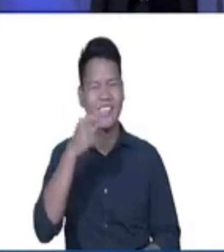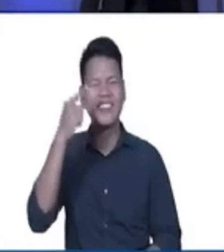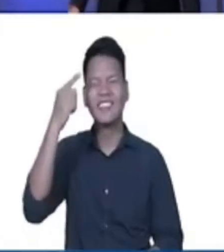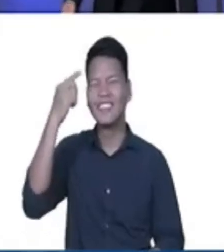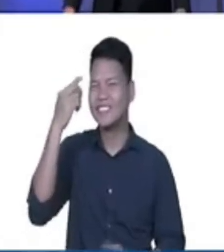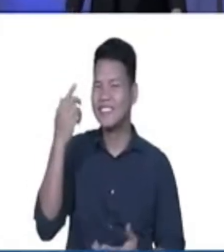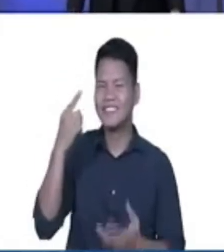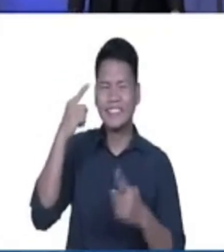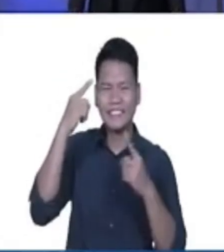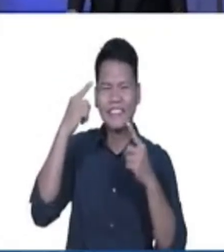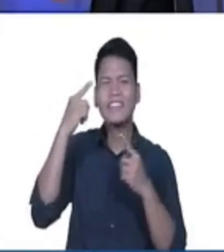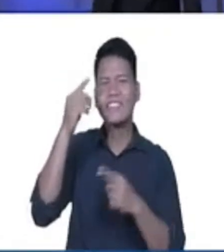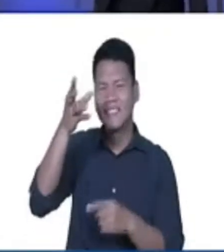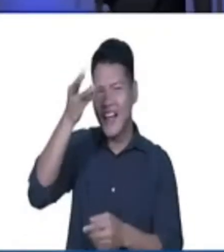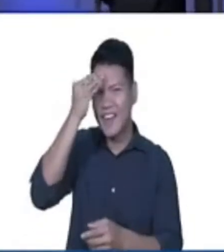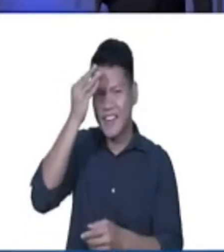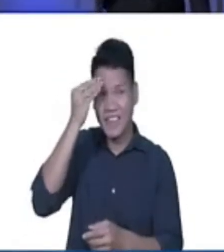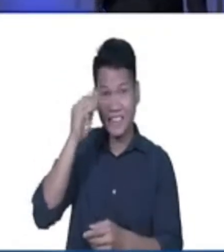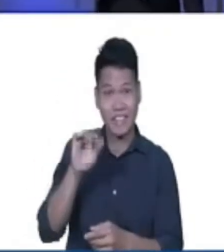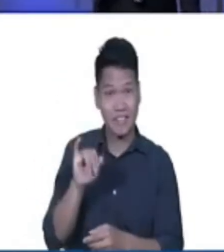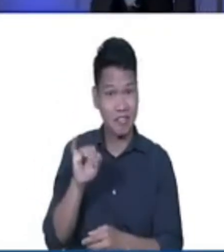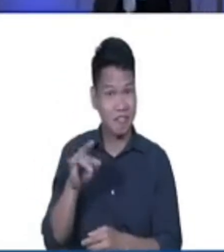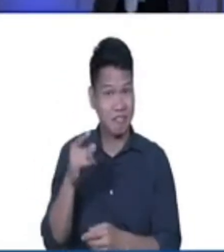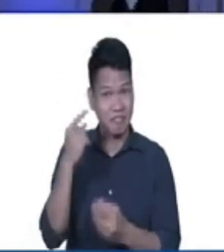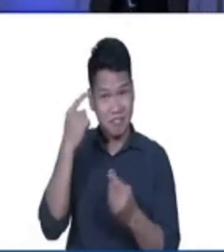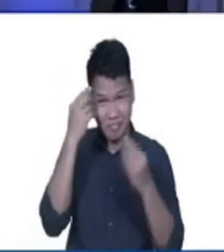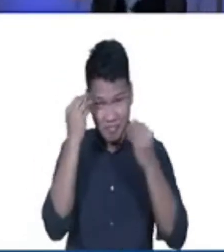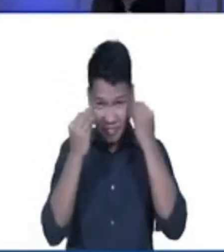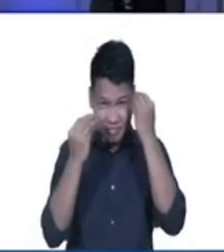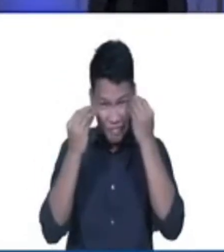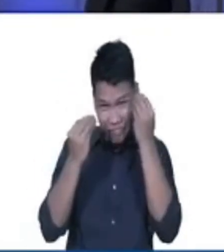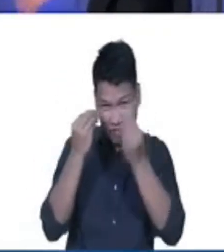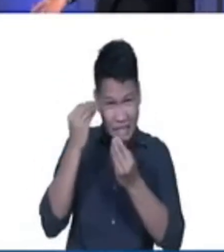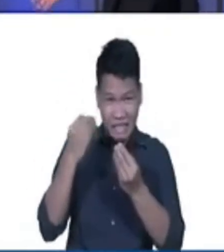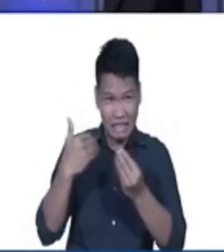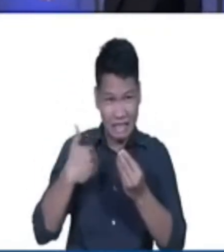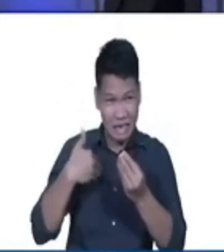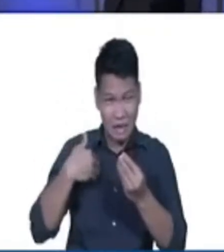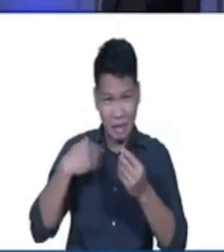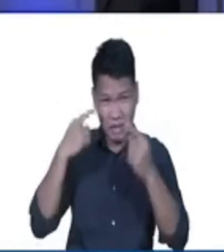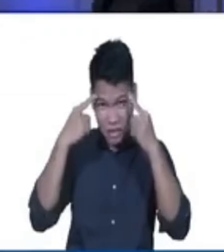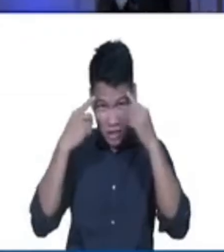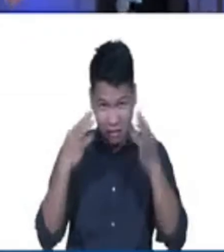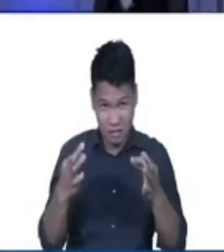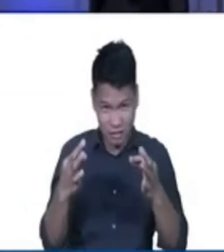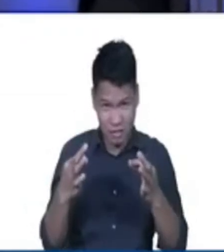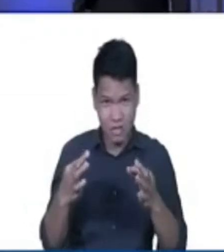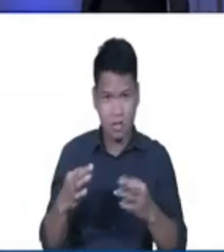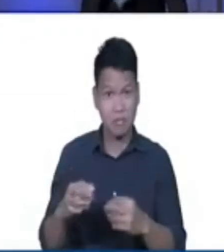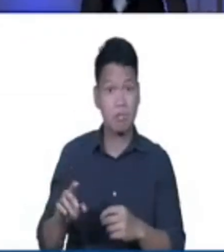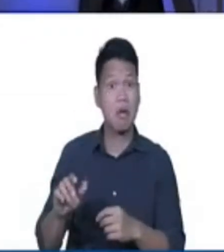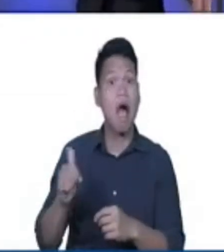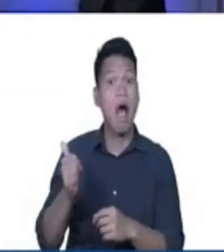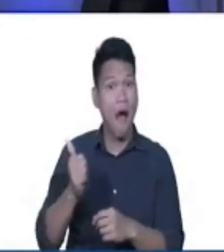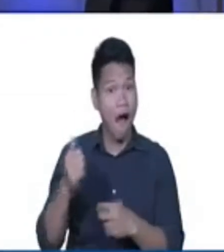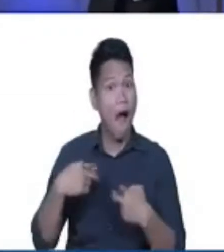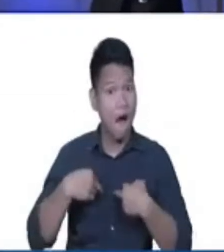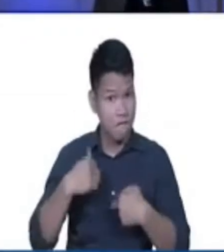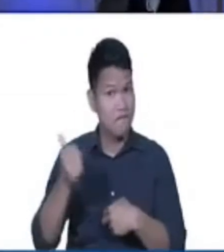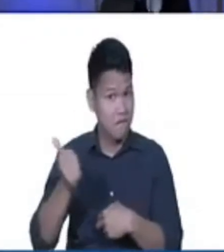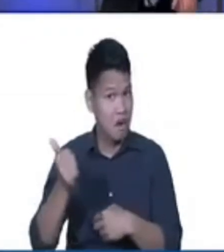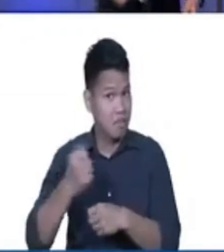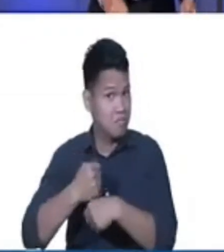pa ni Ronald Reagan, That if you don't make your own decision, Someone will make